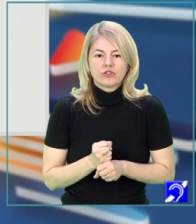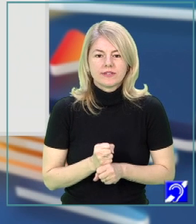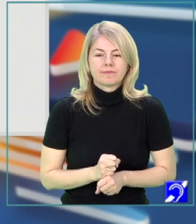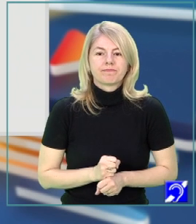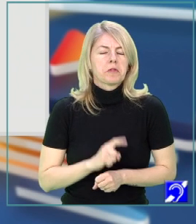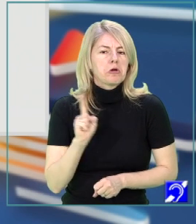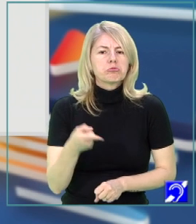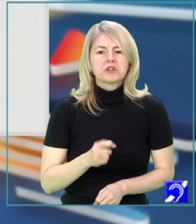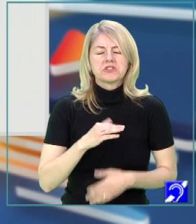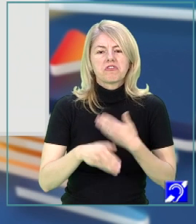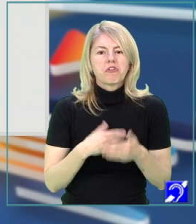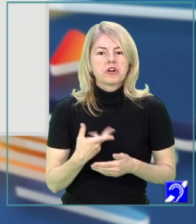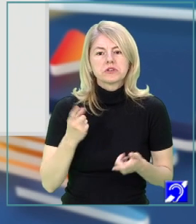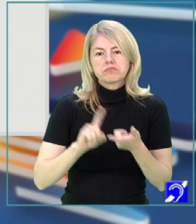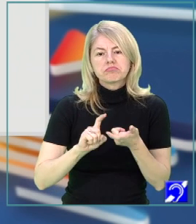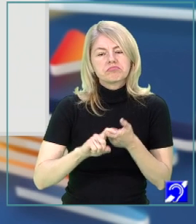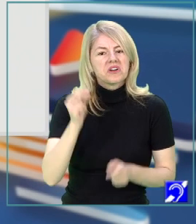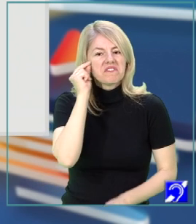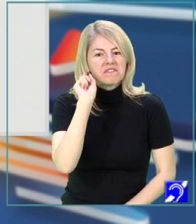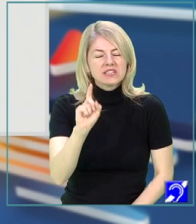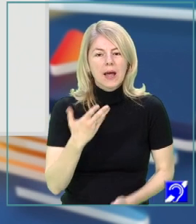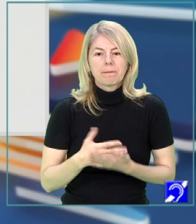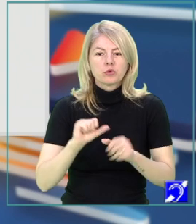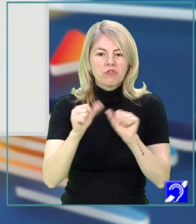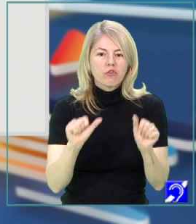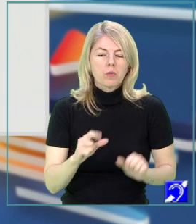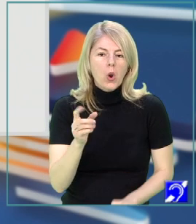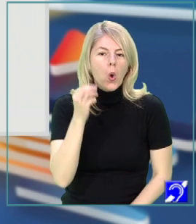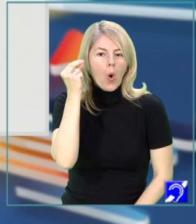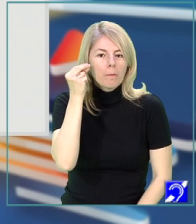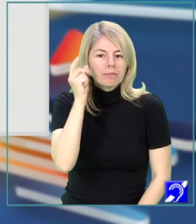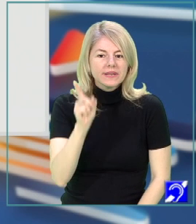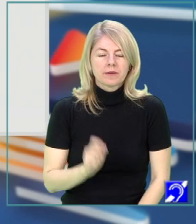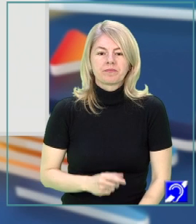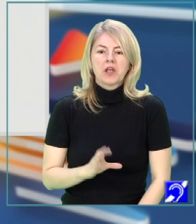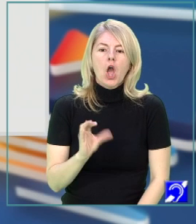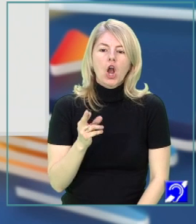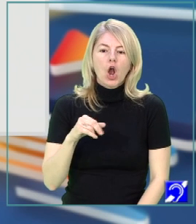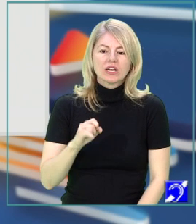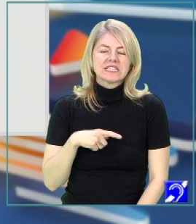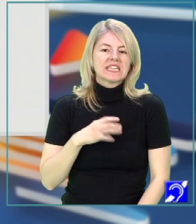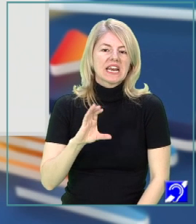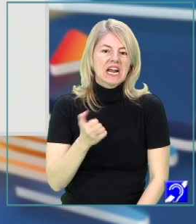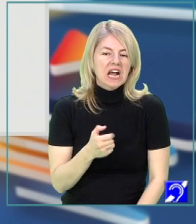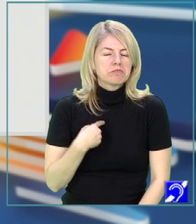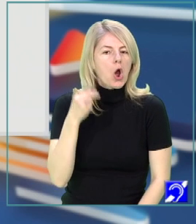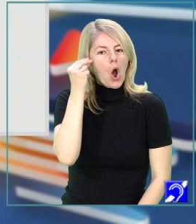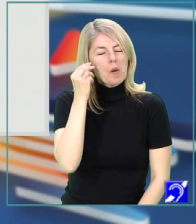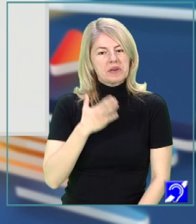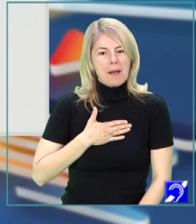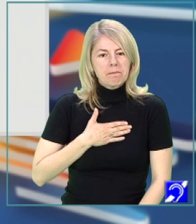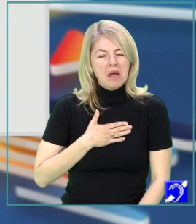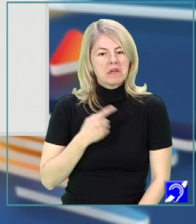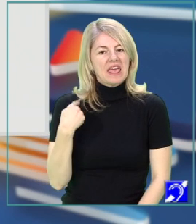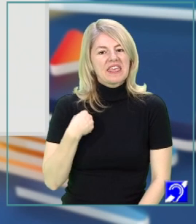Puteți folosi conectorii învățați pentru formularea unei opinii, nu? Consider că, în opinia mea, părerea mea